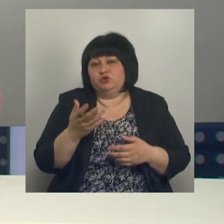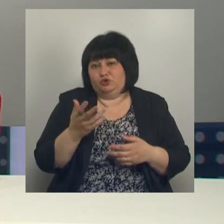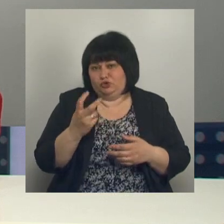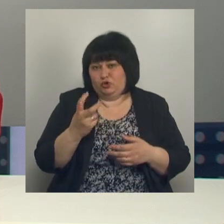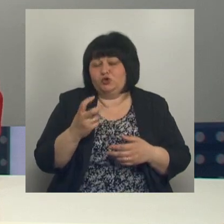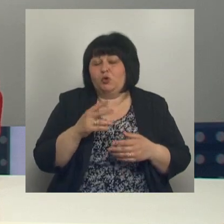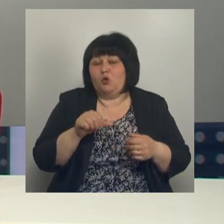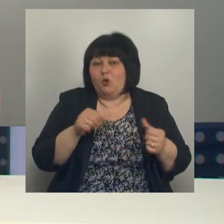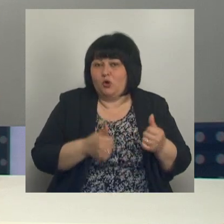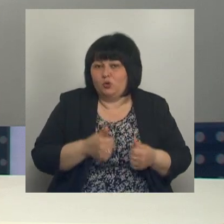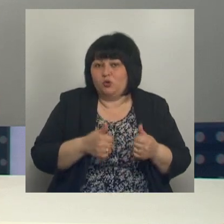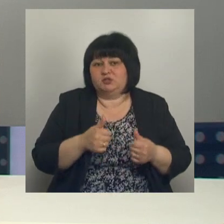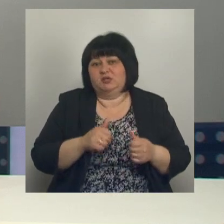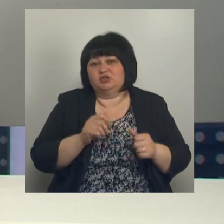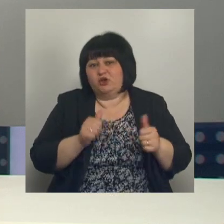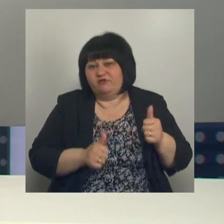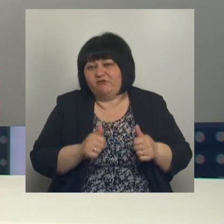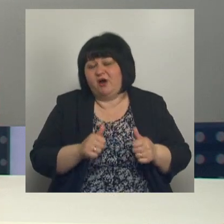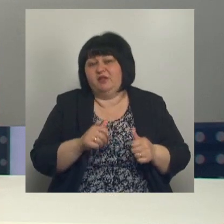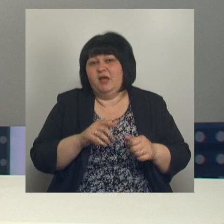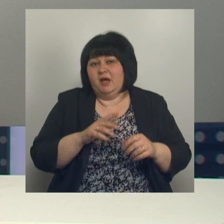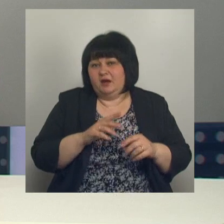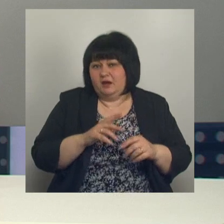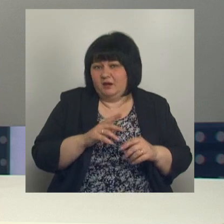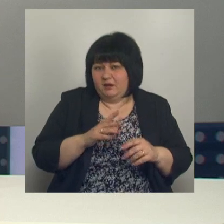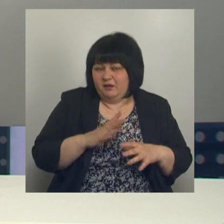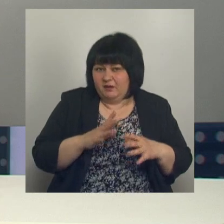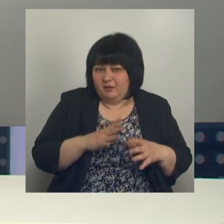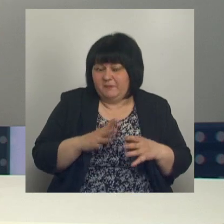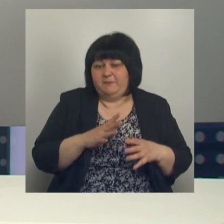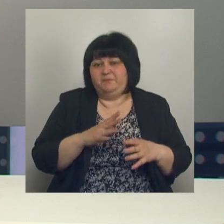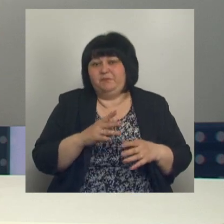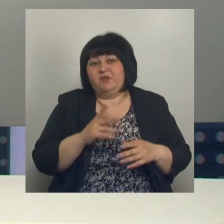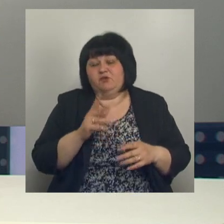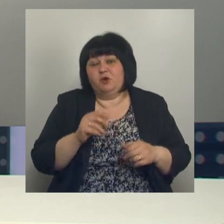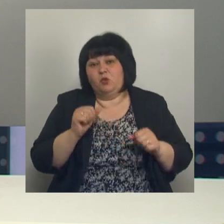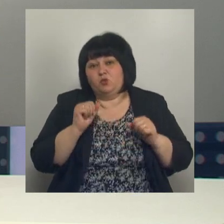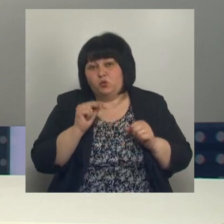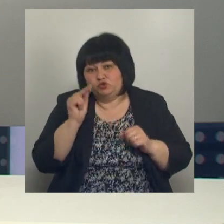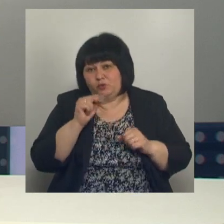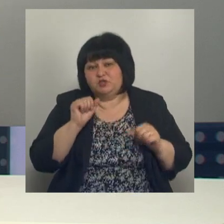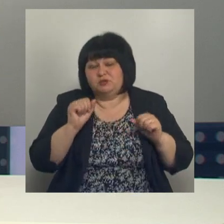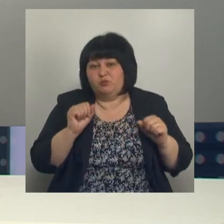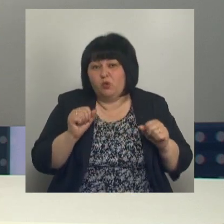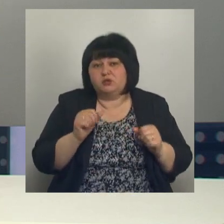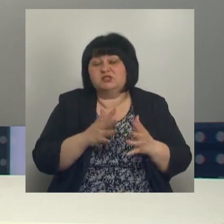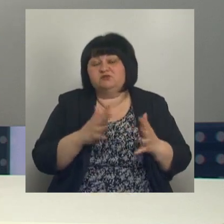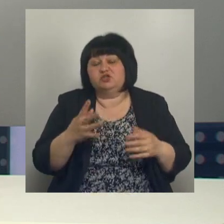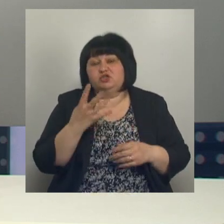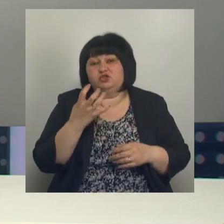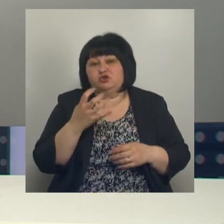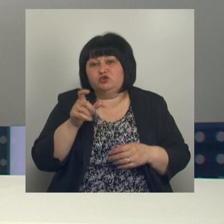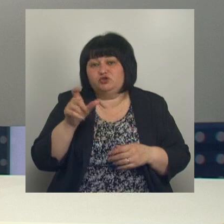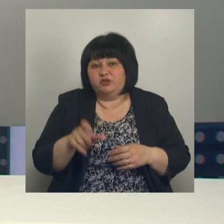соревнований, выставок и фестивалей. За высокие достижения в учебе, спорте и творчестве свыше 400 мальчишек и